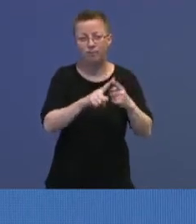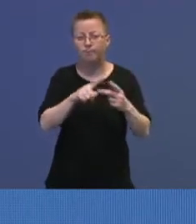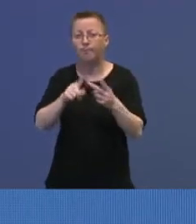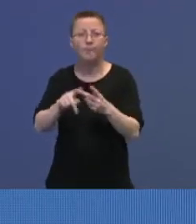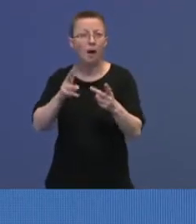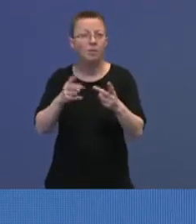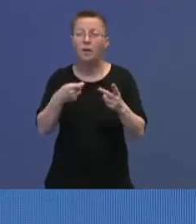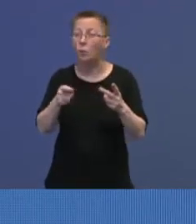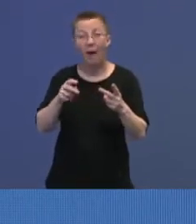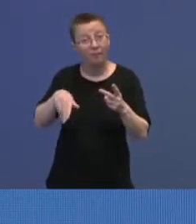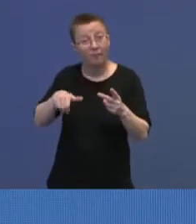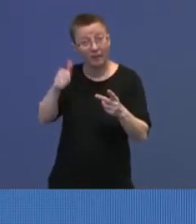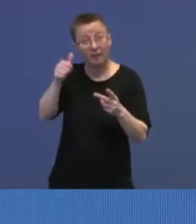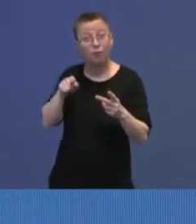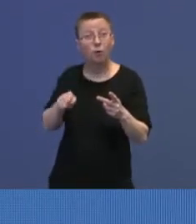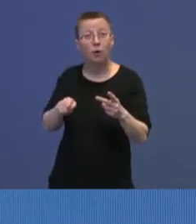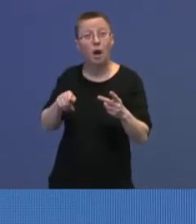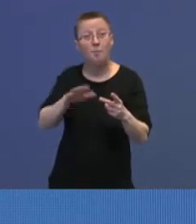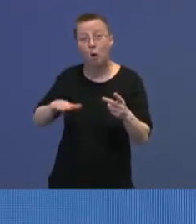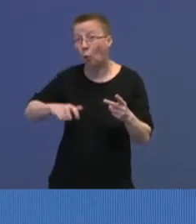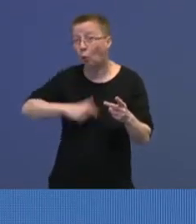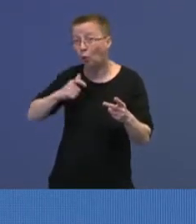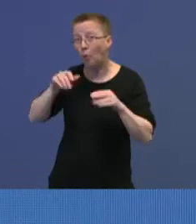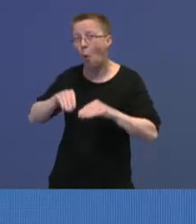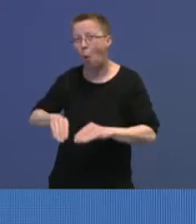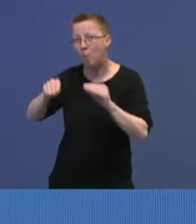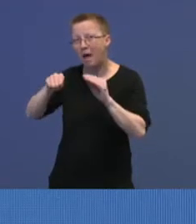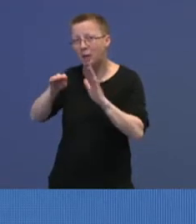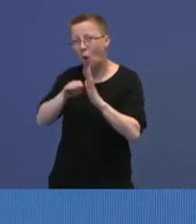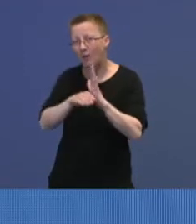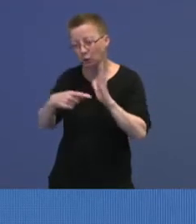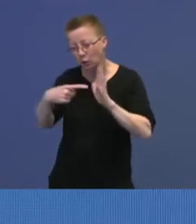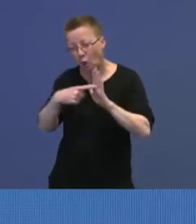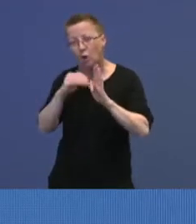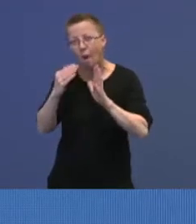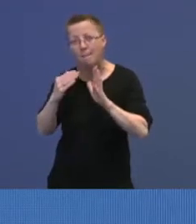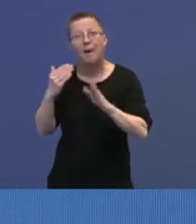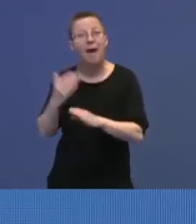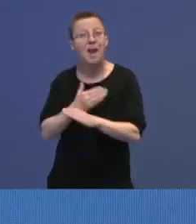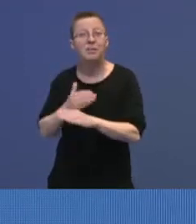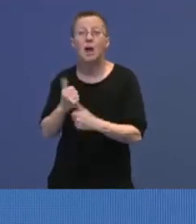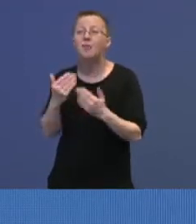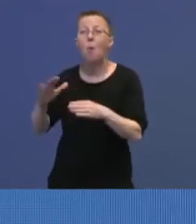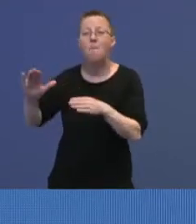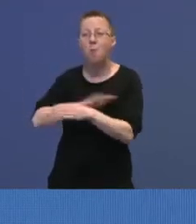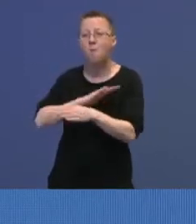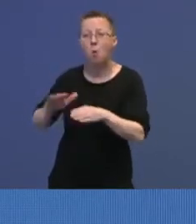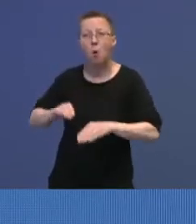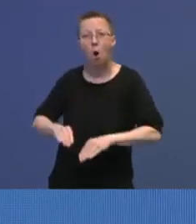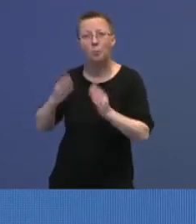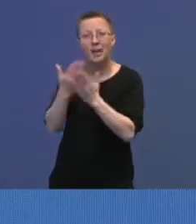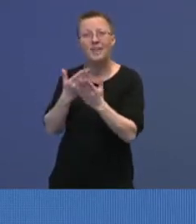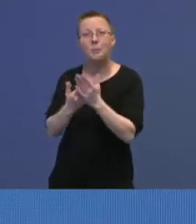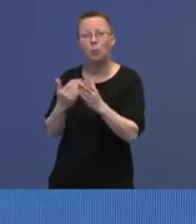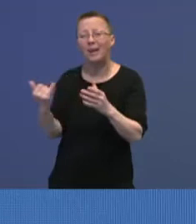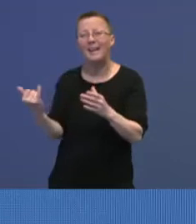noe som er viktig for barn og unge, opplæringsloven. Den sier noe om at elevene skal ha et fullverdig opplæringstilbud